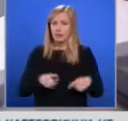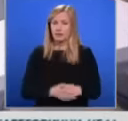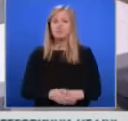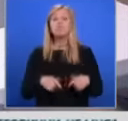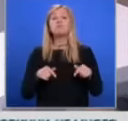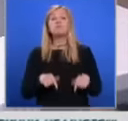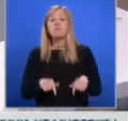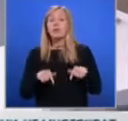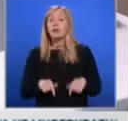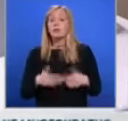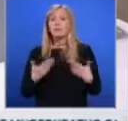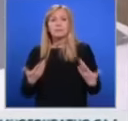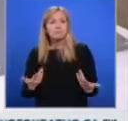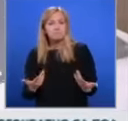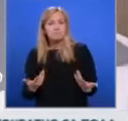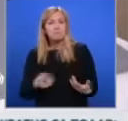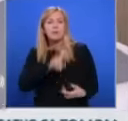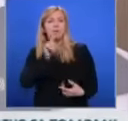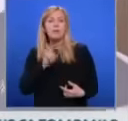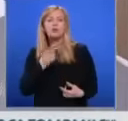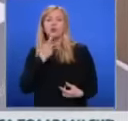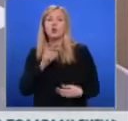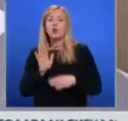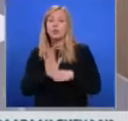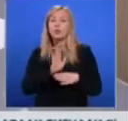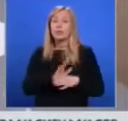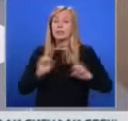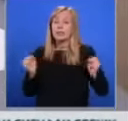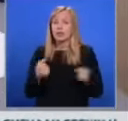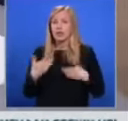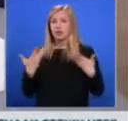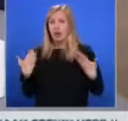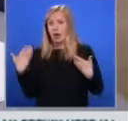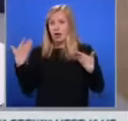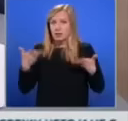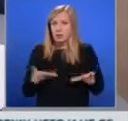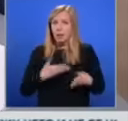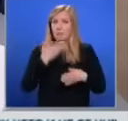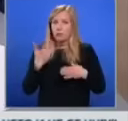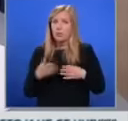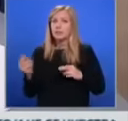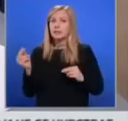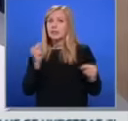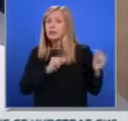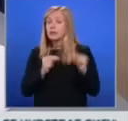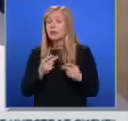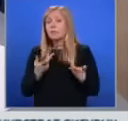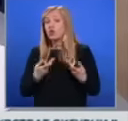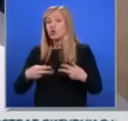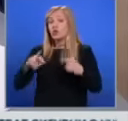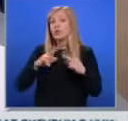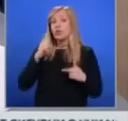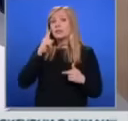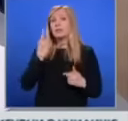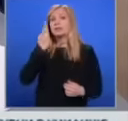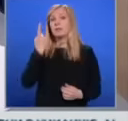Сега, Иво, на въпросът защо депутатите се задействаха чак сега в последните заседания, някой може би биха си отговорили